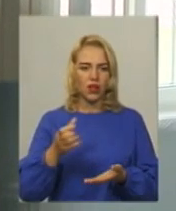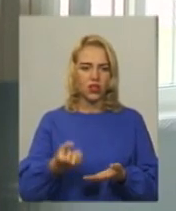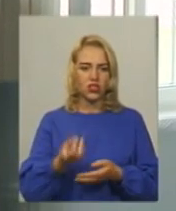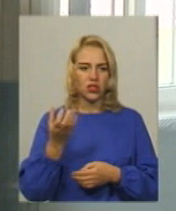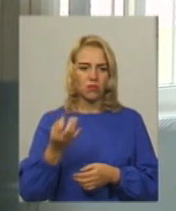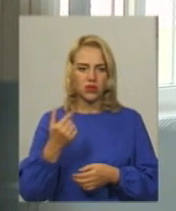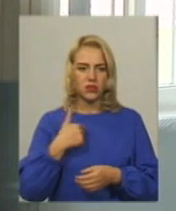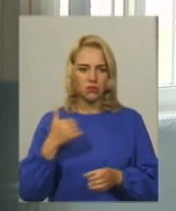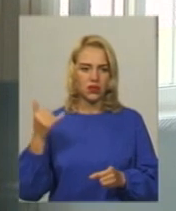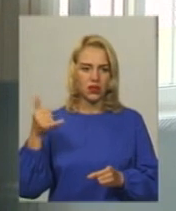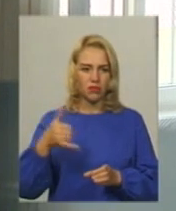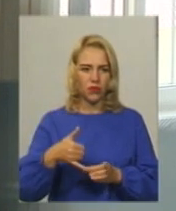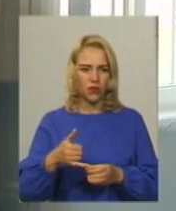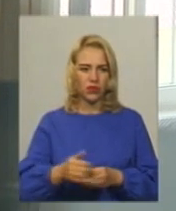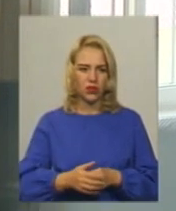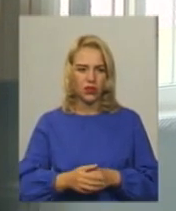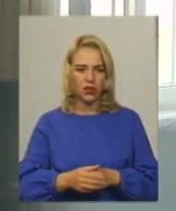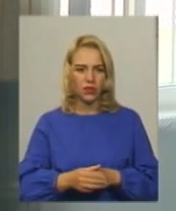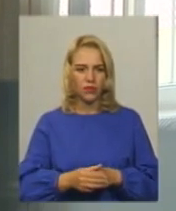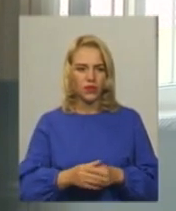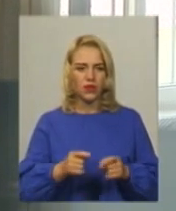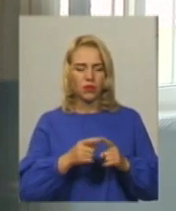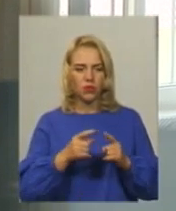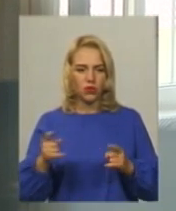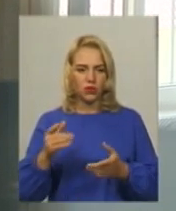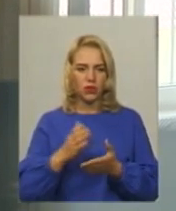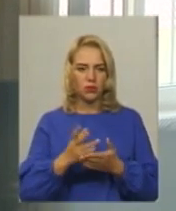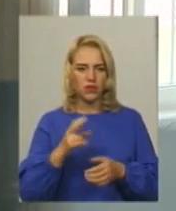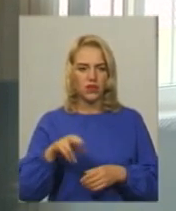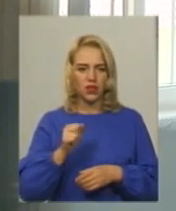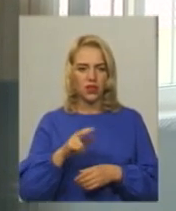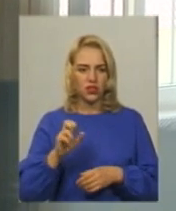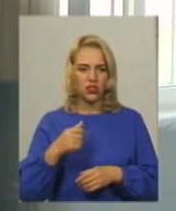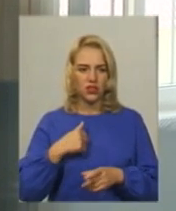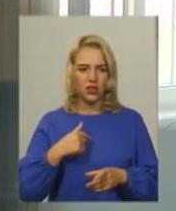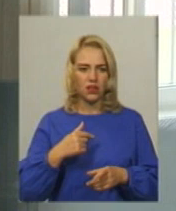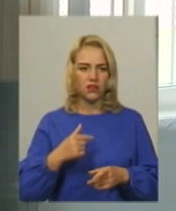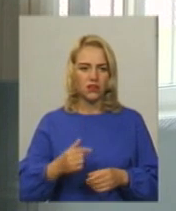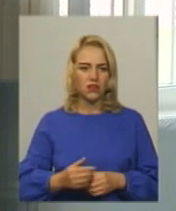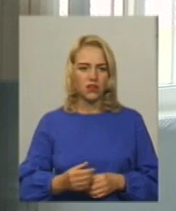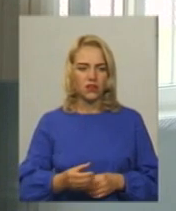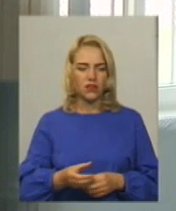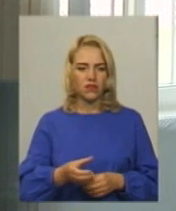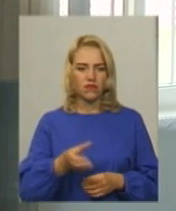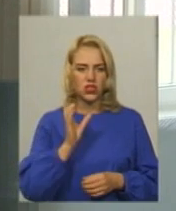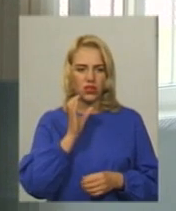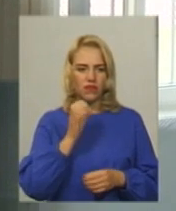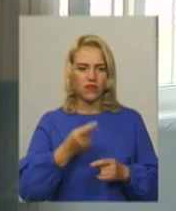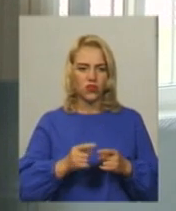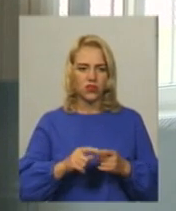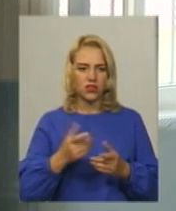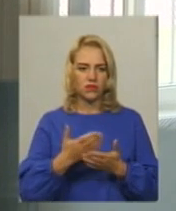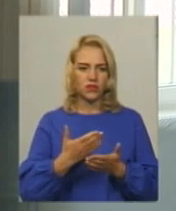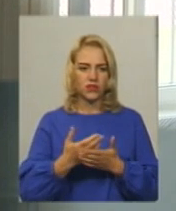цього праці Це можна розправитися близько 17